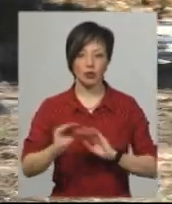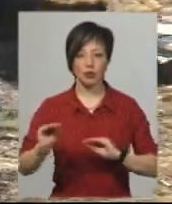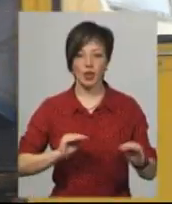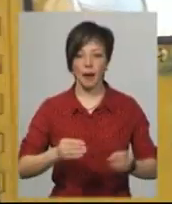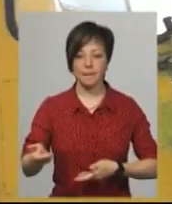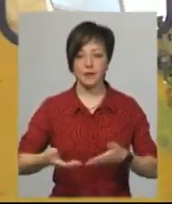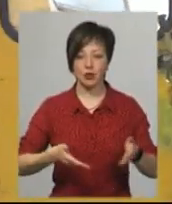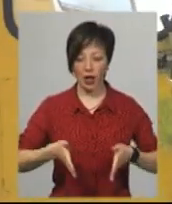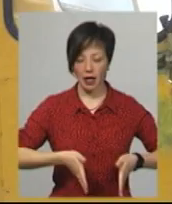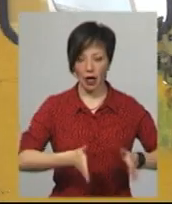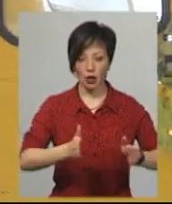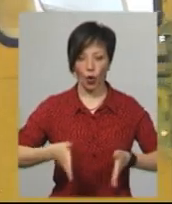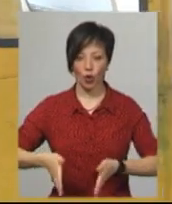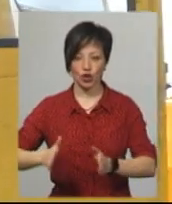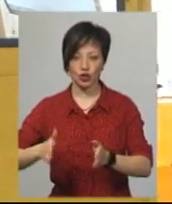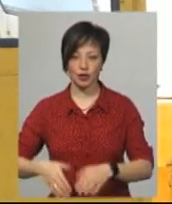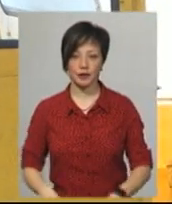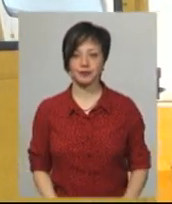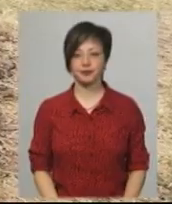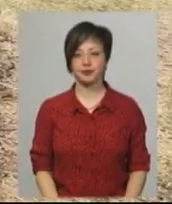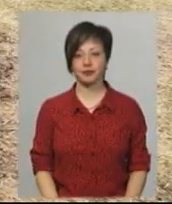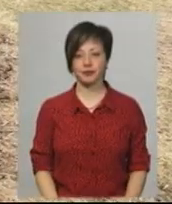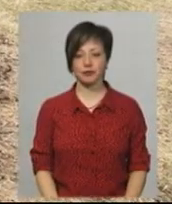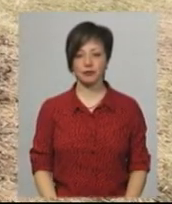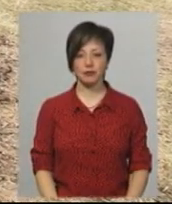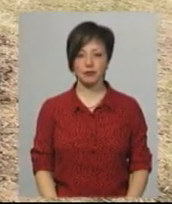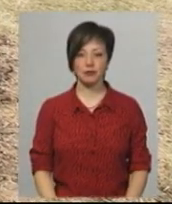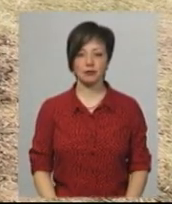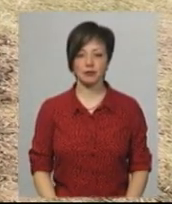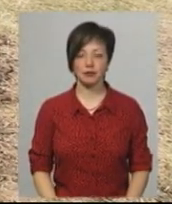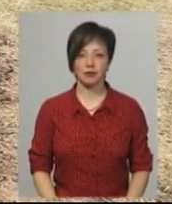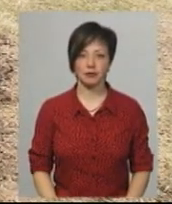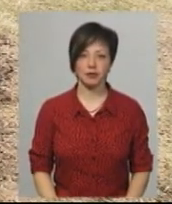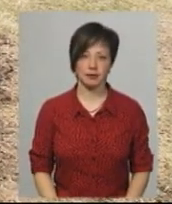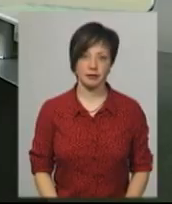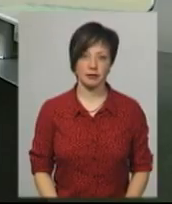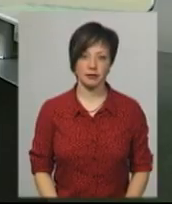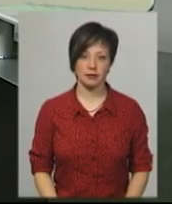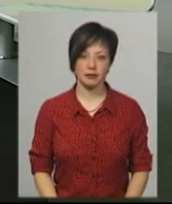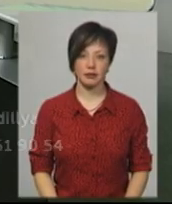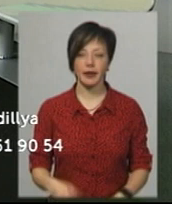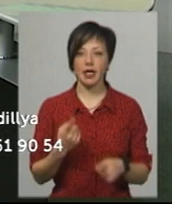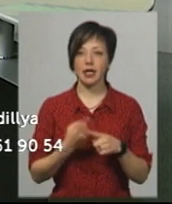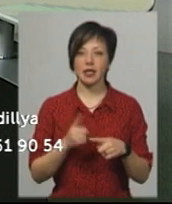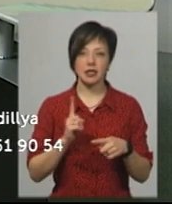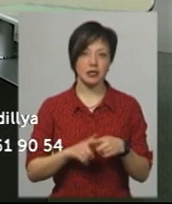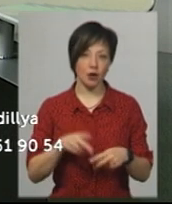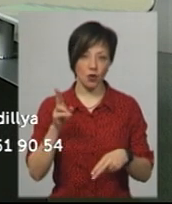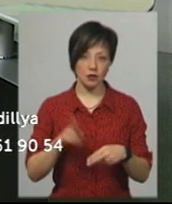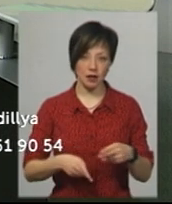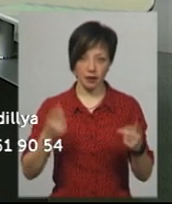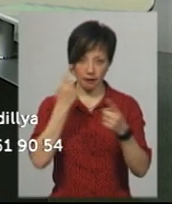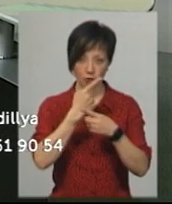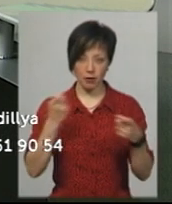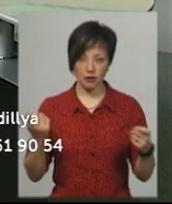пішохідні доріжки. Леся Боровець, Олександр Горішевський, новини на Суспільному, Хмельницький. Це остання інформація цього